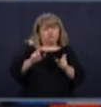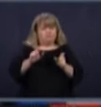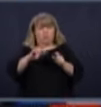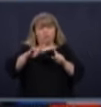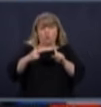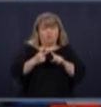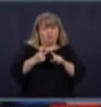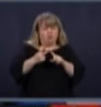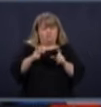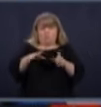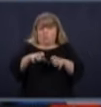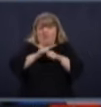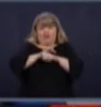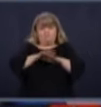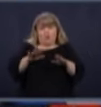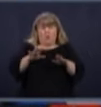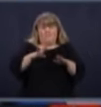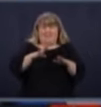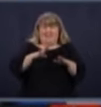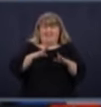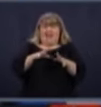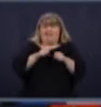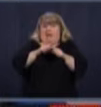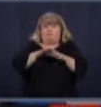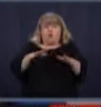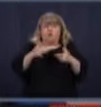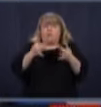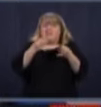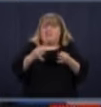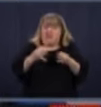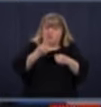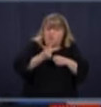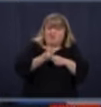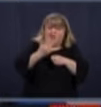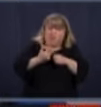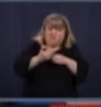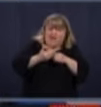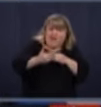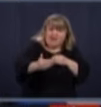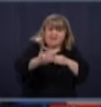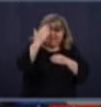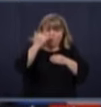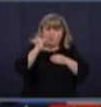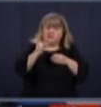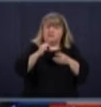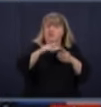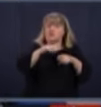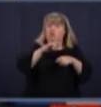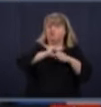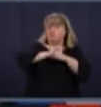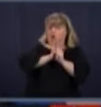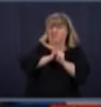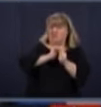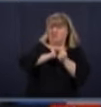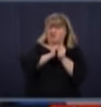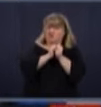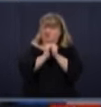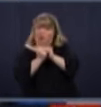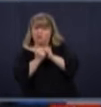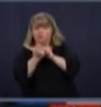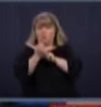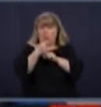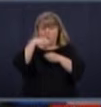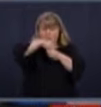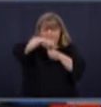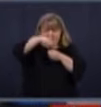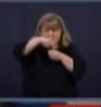durer. Est-ce qu'elle va durer deux ans, trois ans? Si le virus mute un peu, est-ce qu'on va être protégé